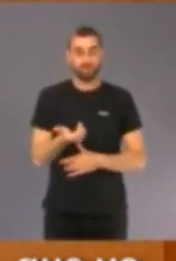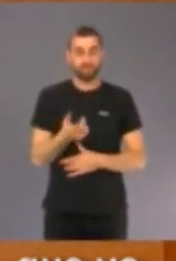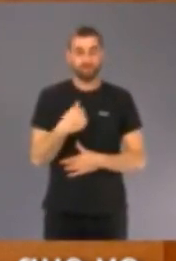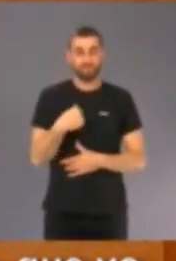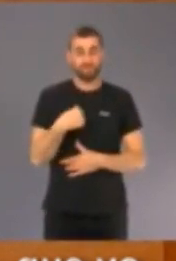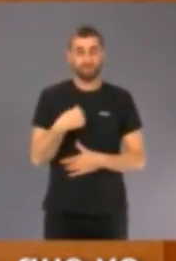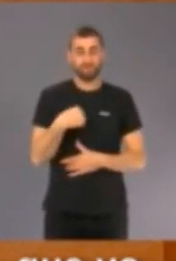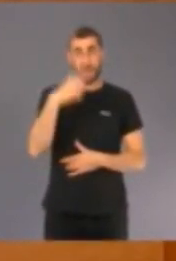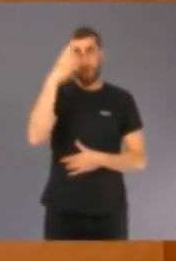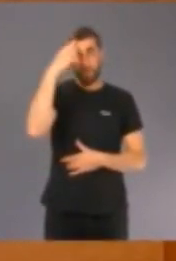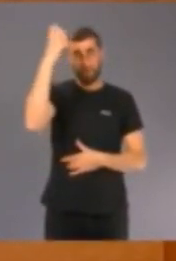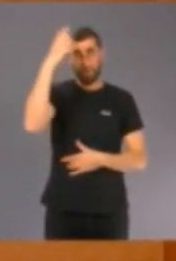amb tants dies sense sol. nois. Gràcies.